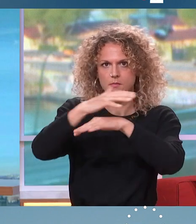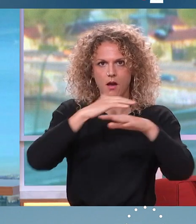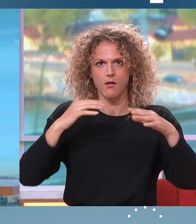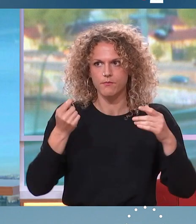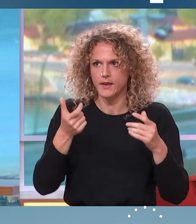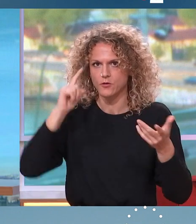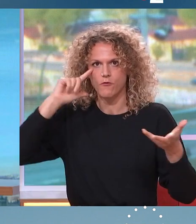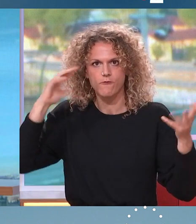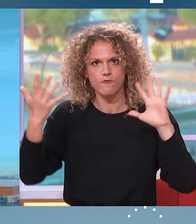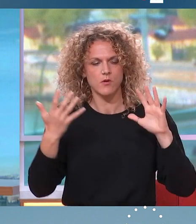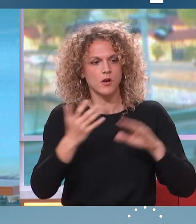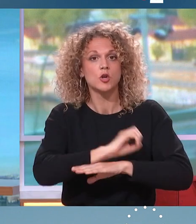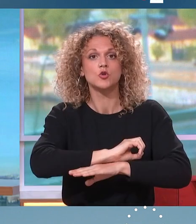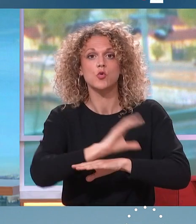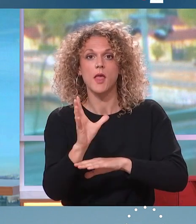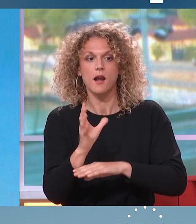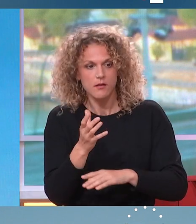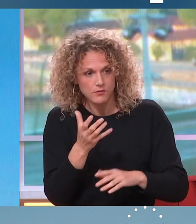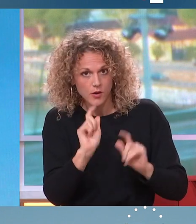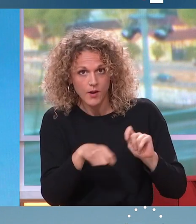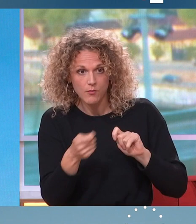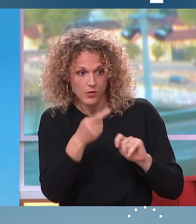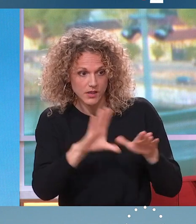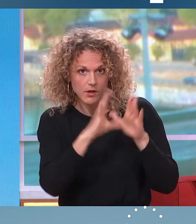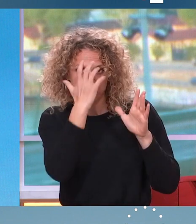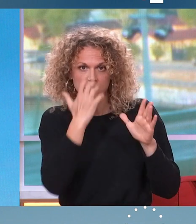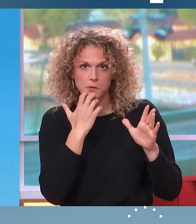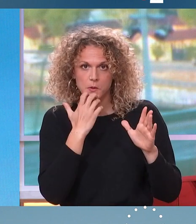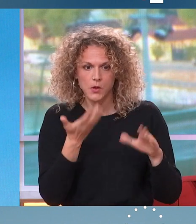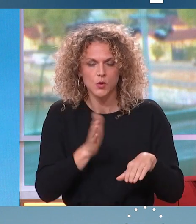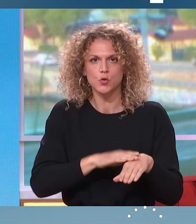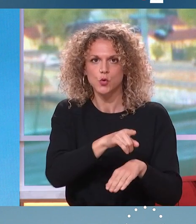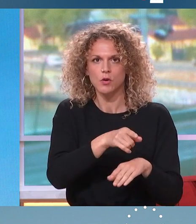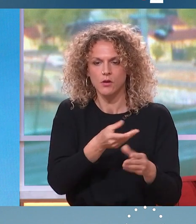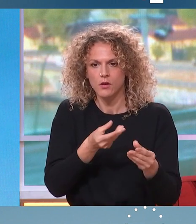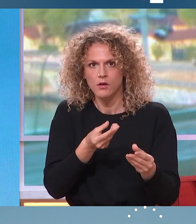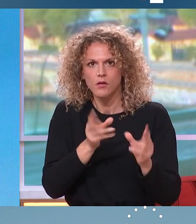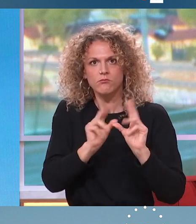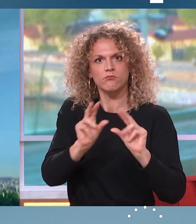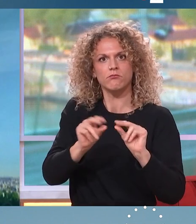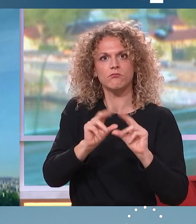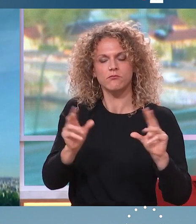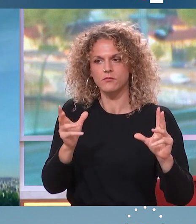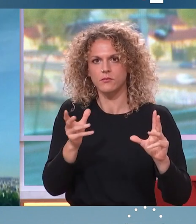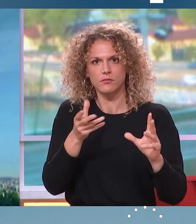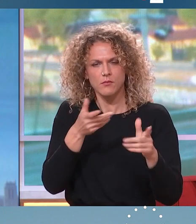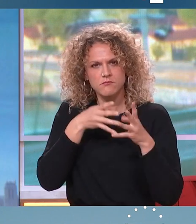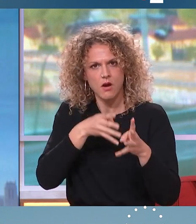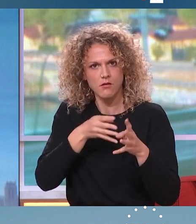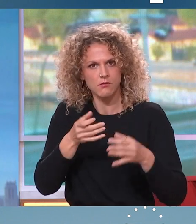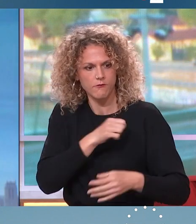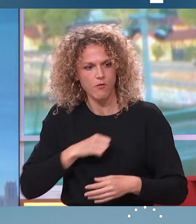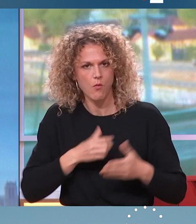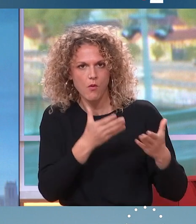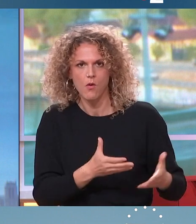On a des journaux qui sont dits sérieux et qui font exactement comme le Gorafi, c'est-à-dire qui racontent n'importe quoi. Un journal satirique, enfin... Un journal...